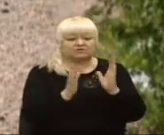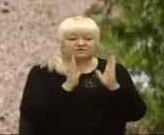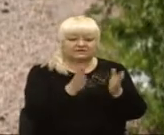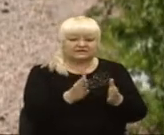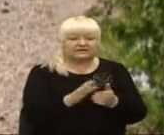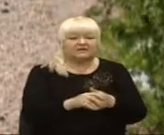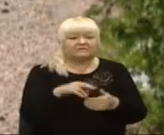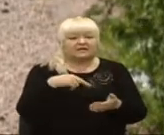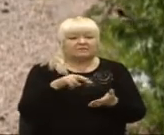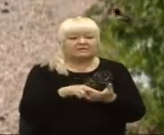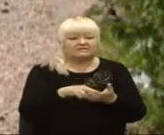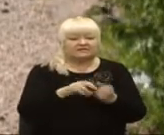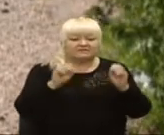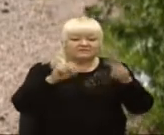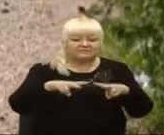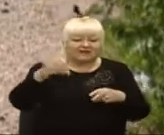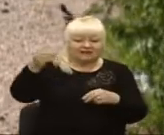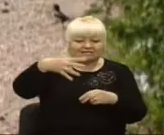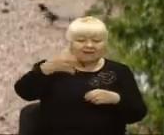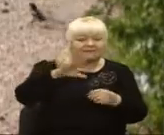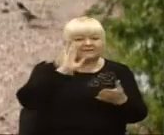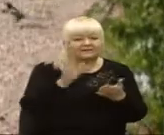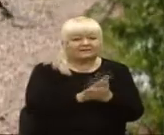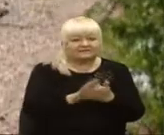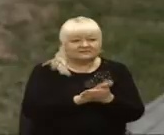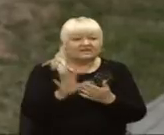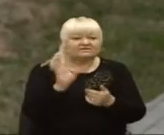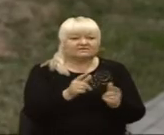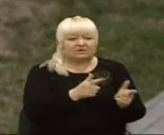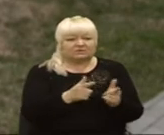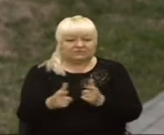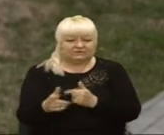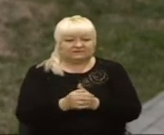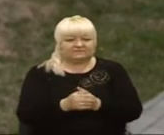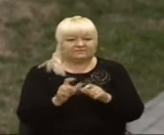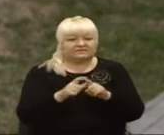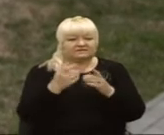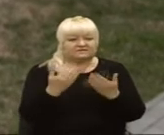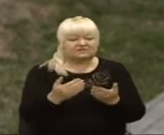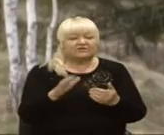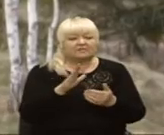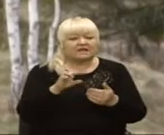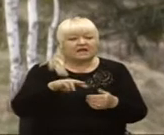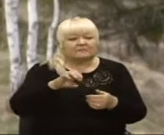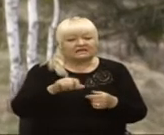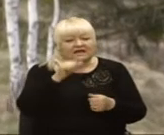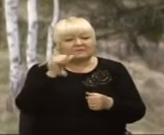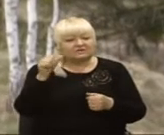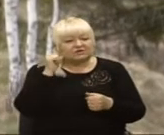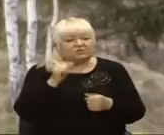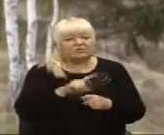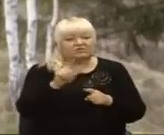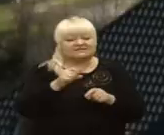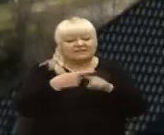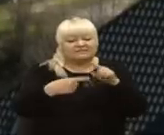ставимо свої кварцеві лампи, дезінфектори, тобто все готується. За словами Василя Манька, минулоріч у Східниці за